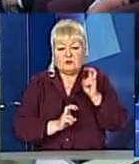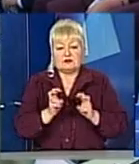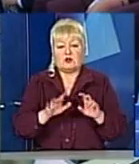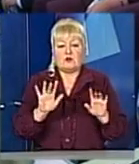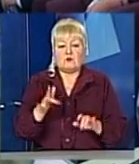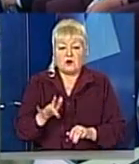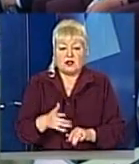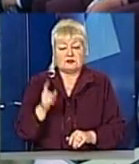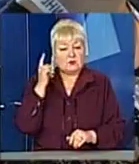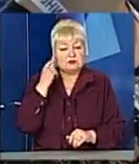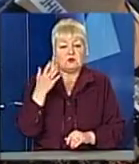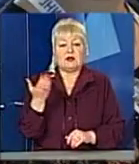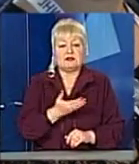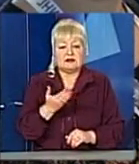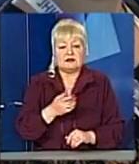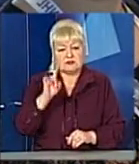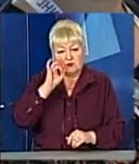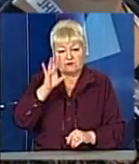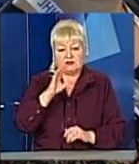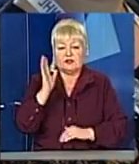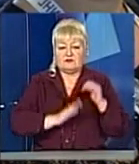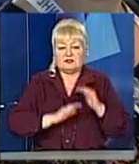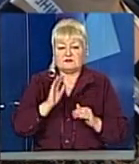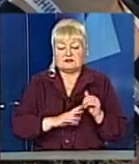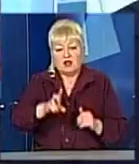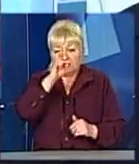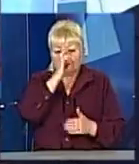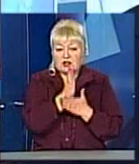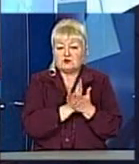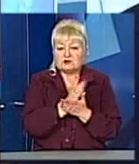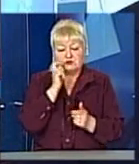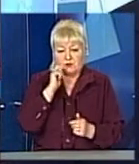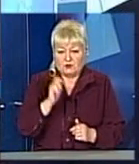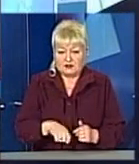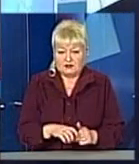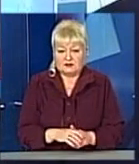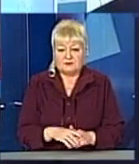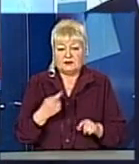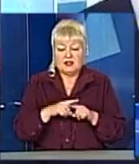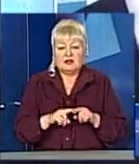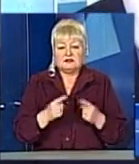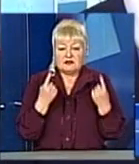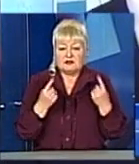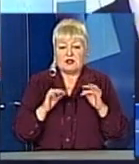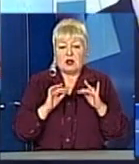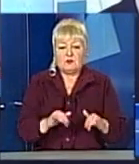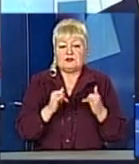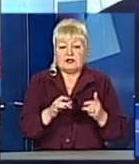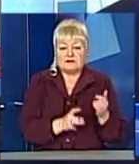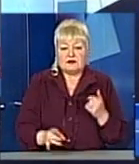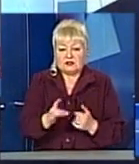бухгалтерів прослухали лекцію провідних фахівців Державної фіскальної служби України. Це знакова подія для регіону в цілому, тому що